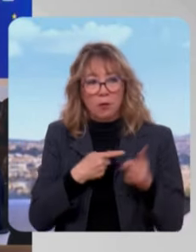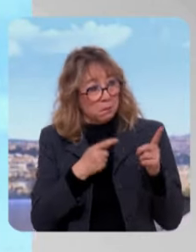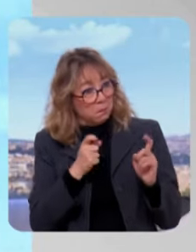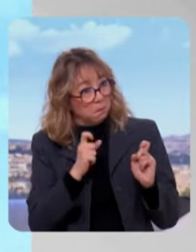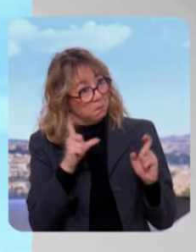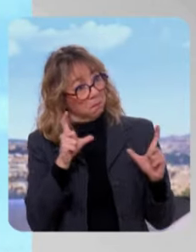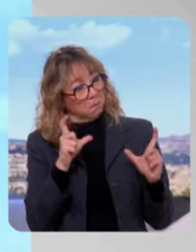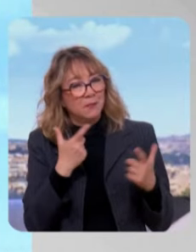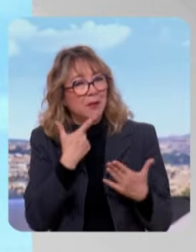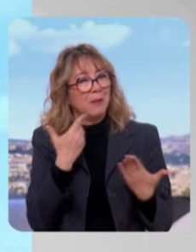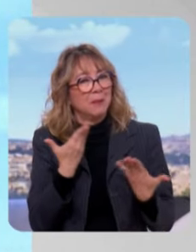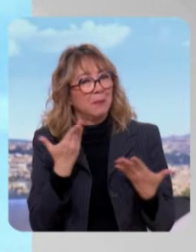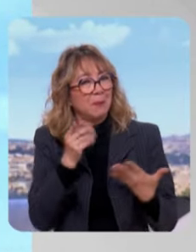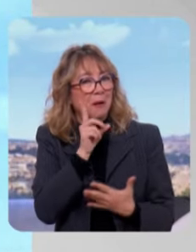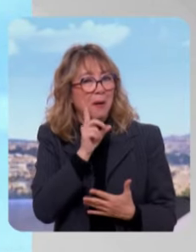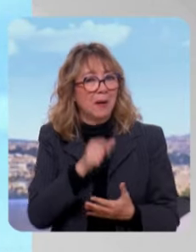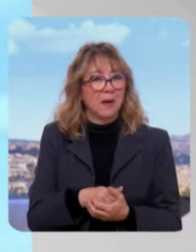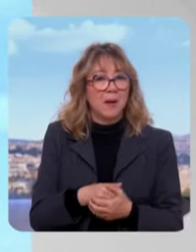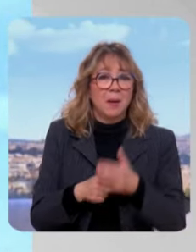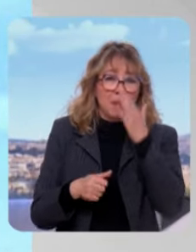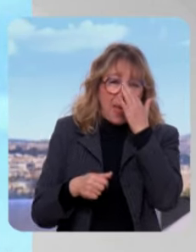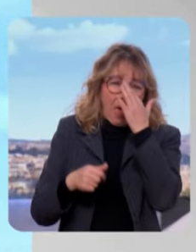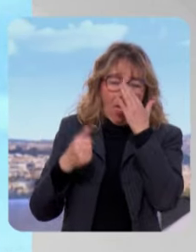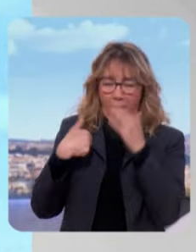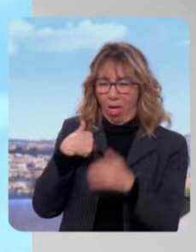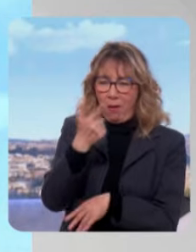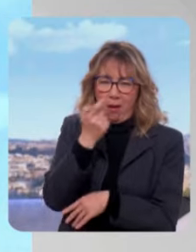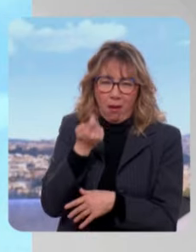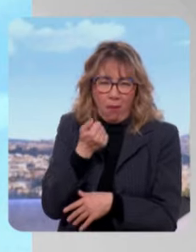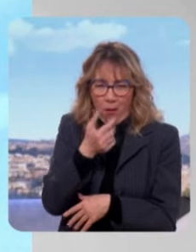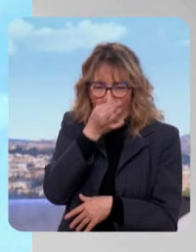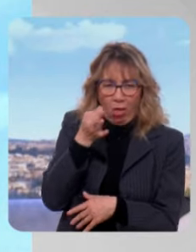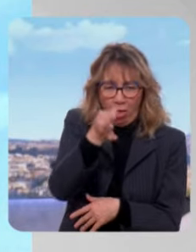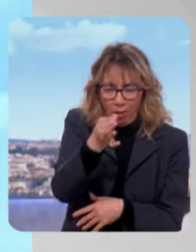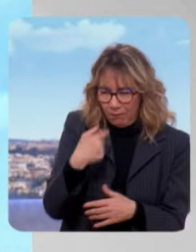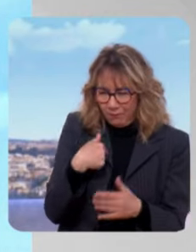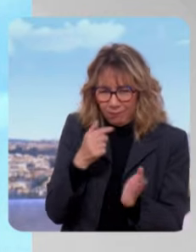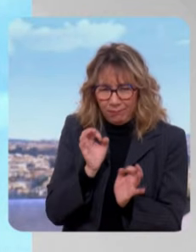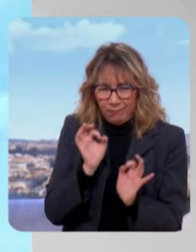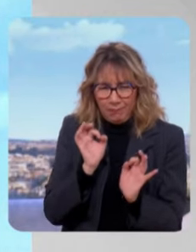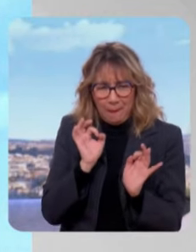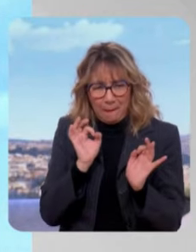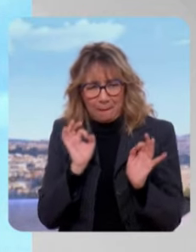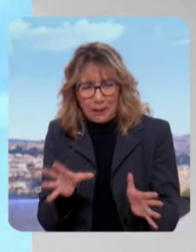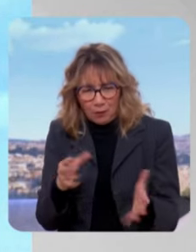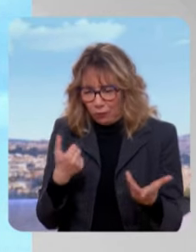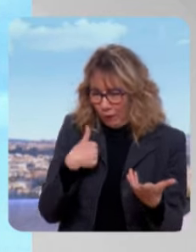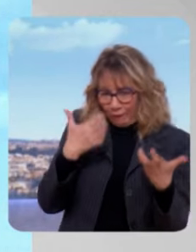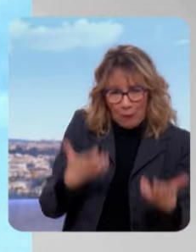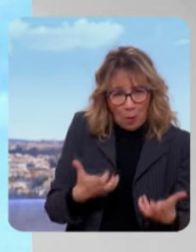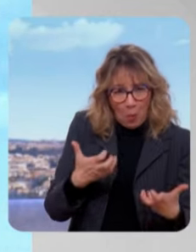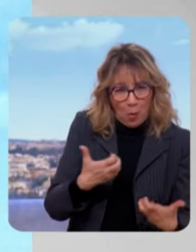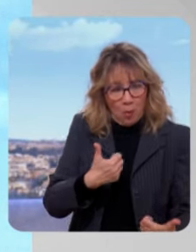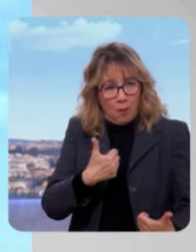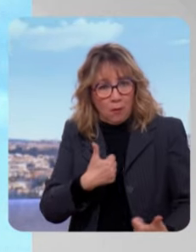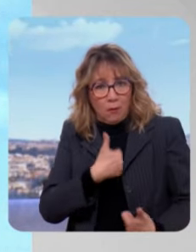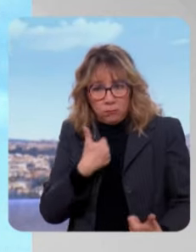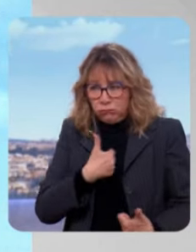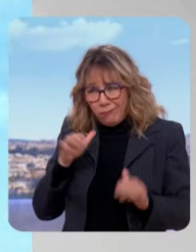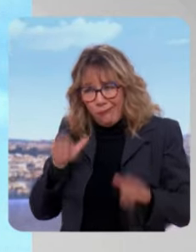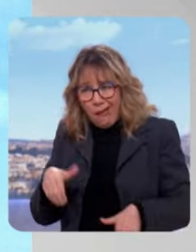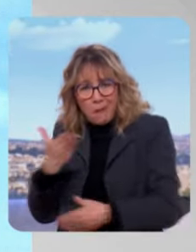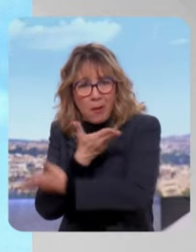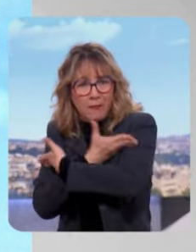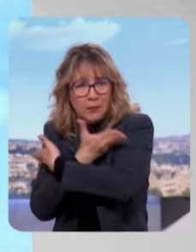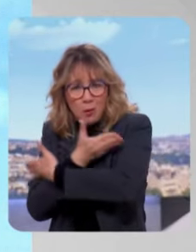Pourquoi ? Il entre en campagne, il est en train de nous balader. Personne ne demande aujourd'hui l'envoi de troupes en Ukraine. Même M. Zelensky a dit qu'il ne